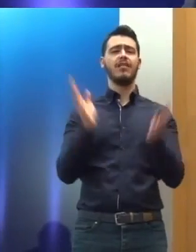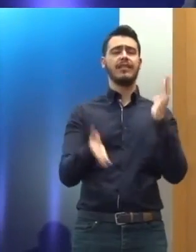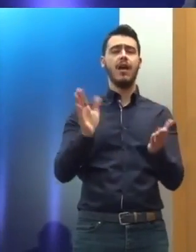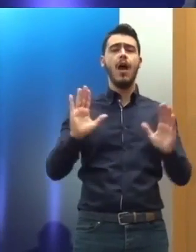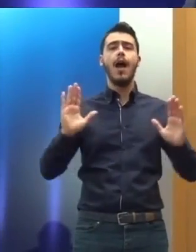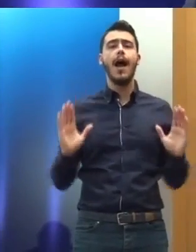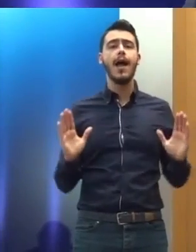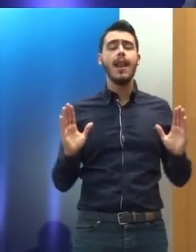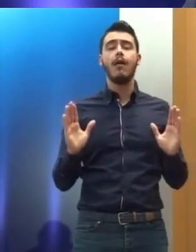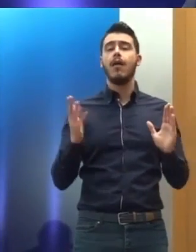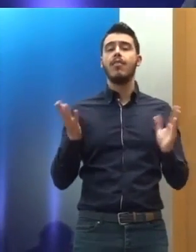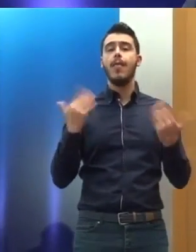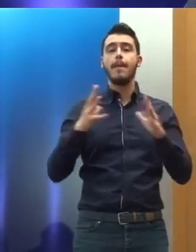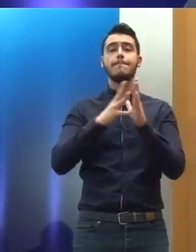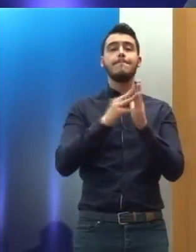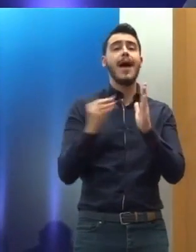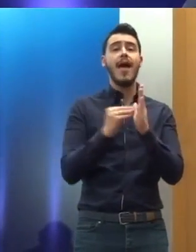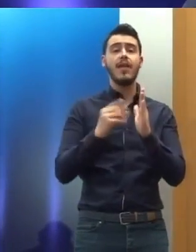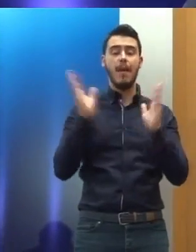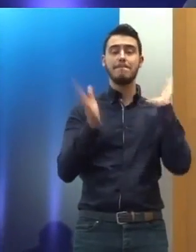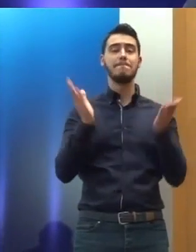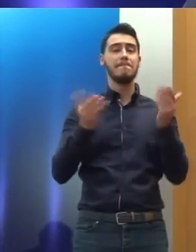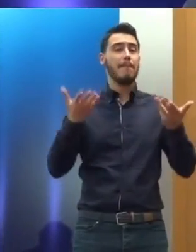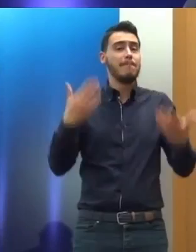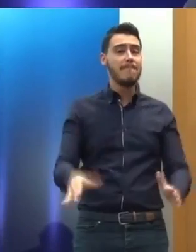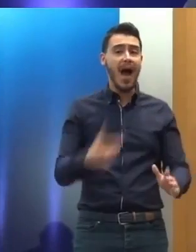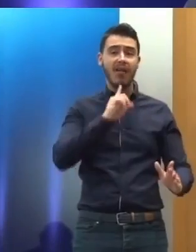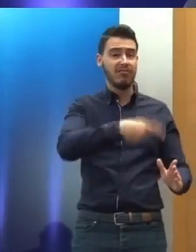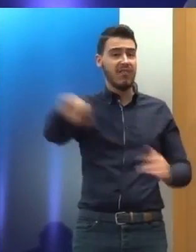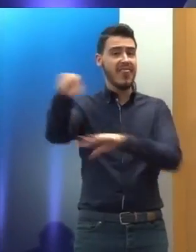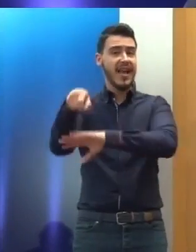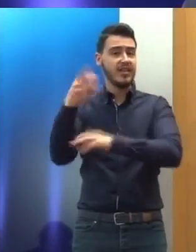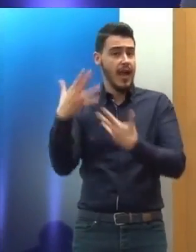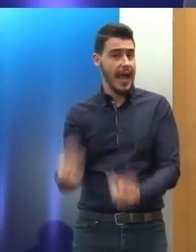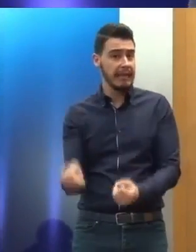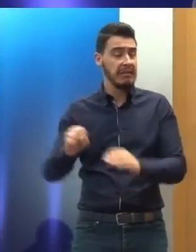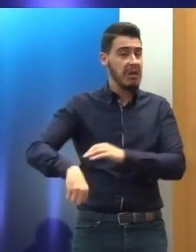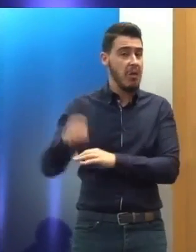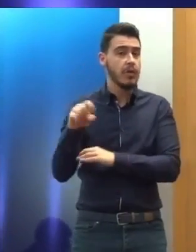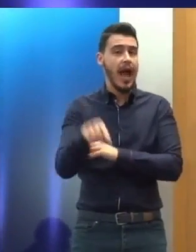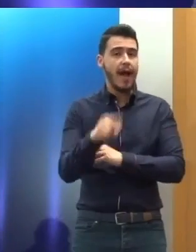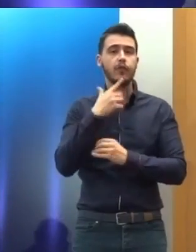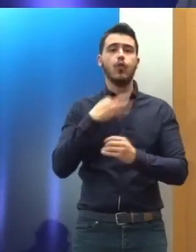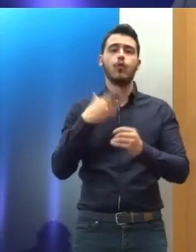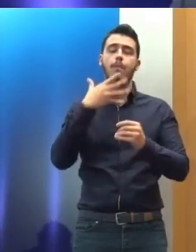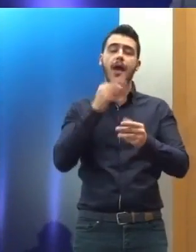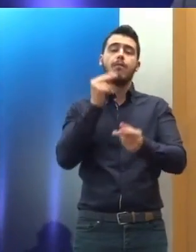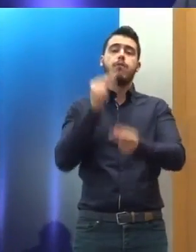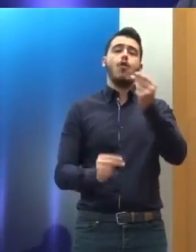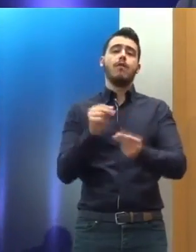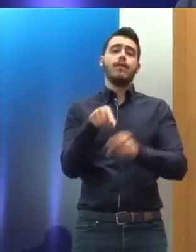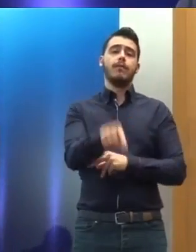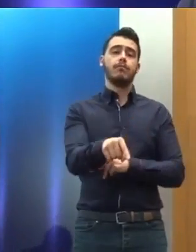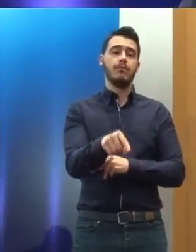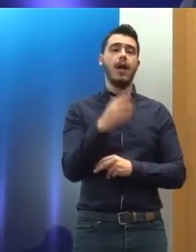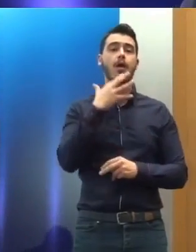πόσες πληθαρχικές υποθέσεις έχουν υπάρξει. Πόσες υποθέσεις πήγαν στα δικαστήρια, πόσες καταδίκησες, πόσες αθώσεις.